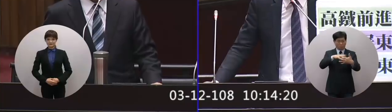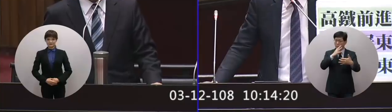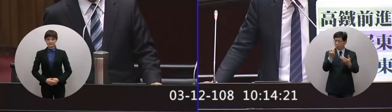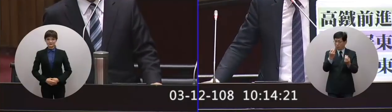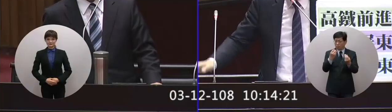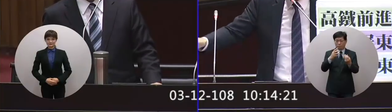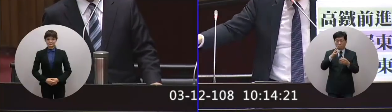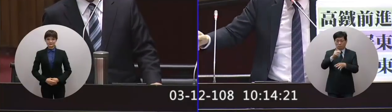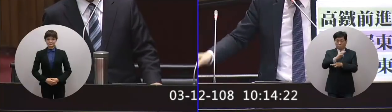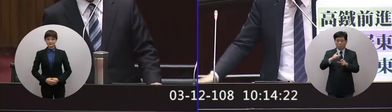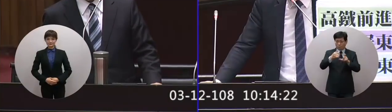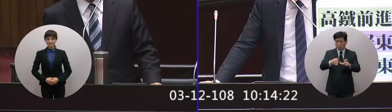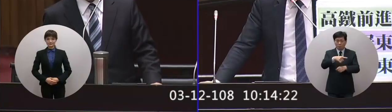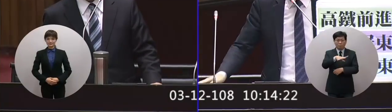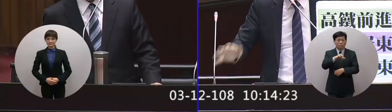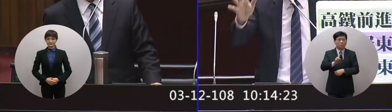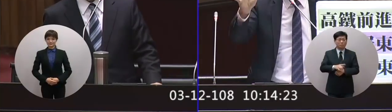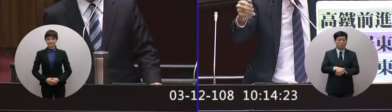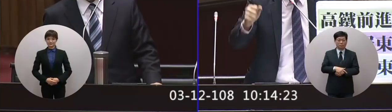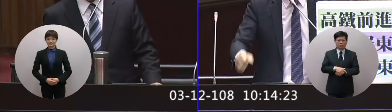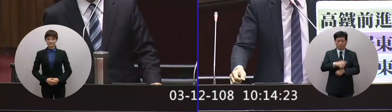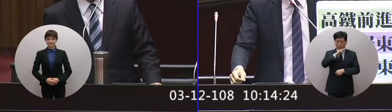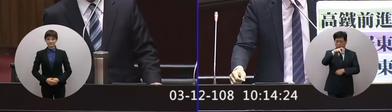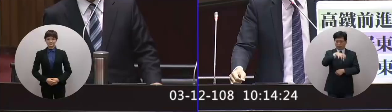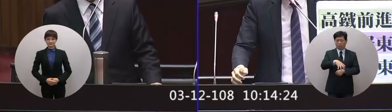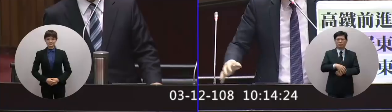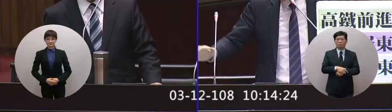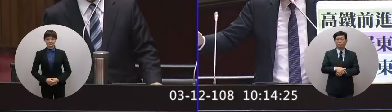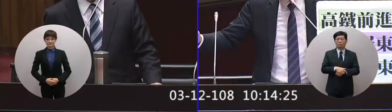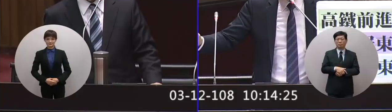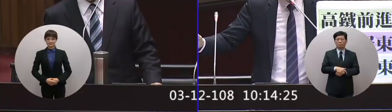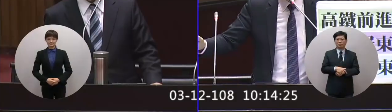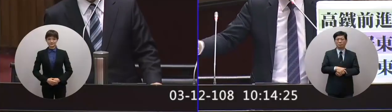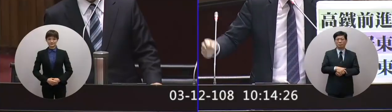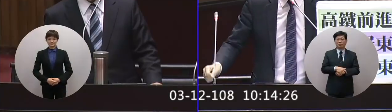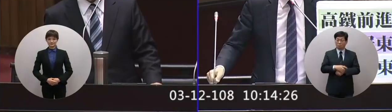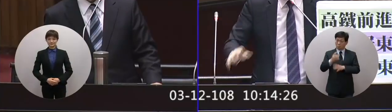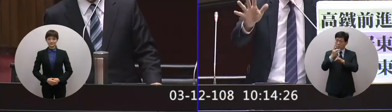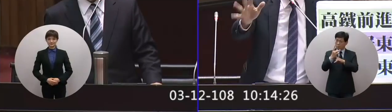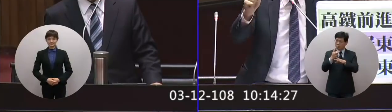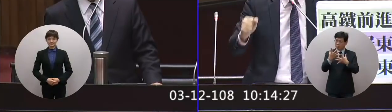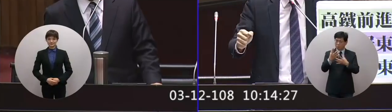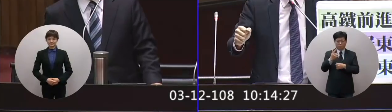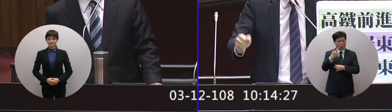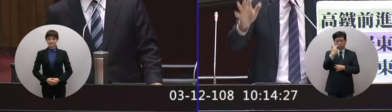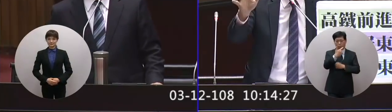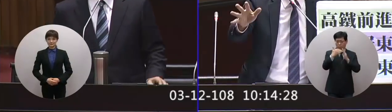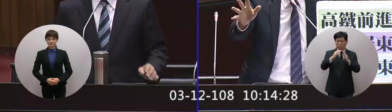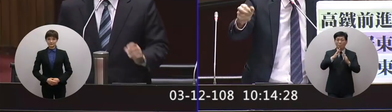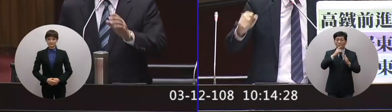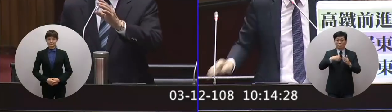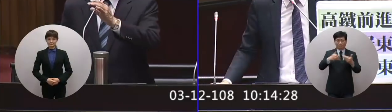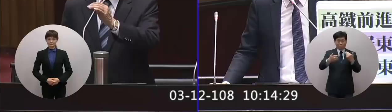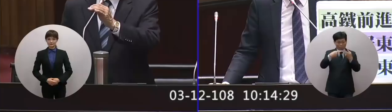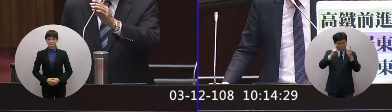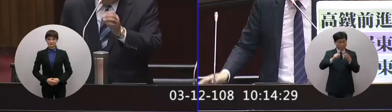它沒有科學園區喔但是桃園有什麼桃園有機場那新竹呢它不是六都但是它有